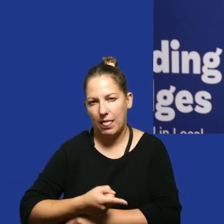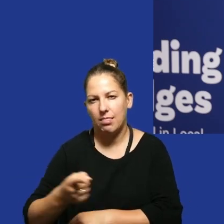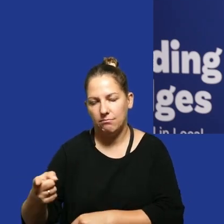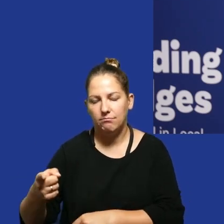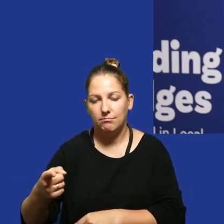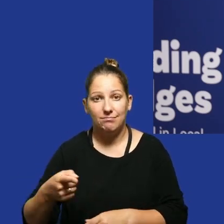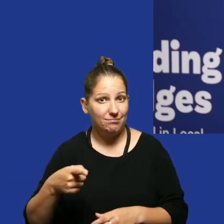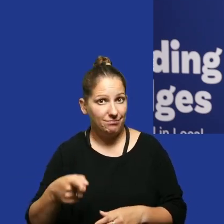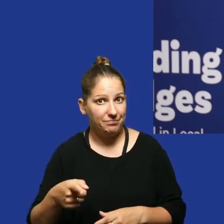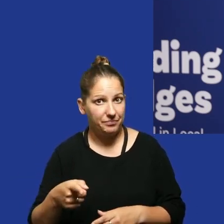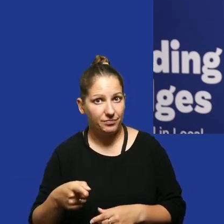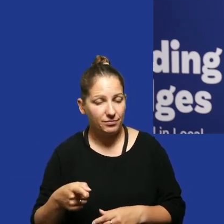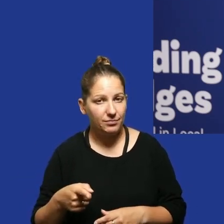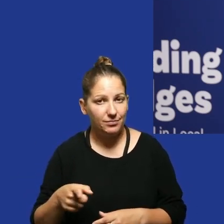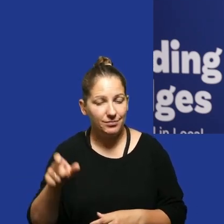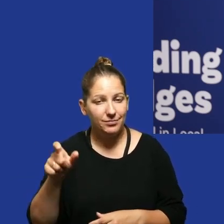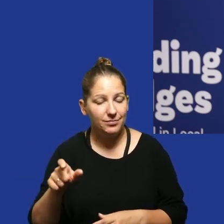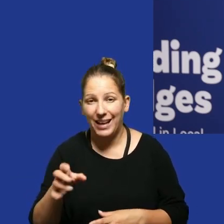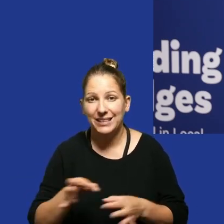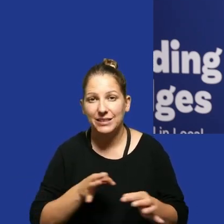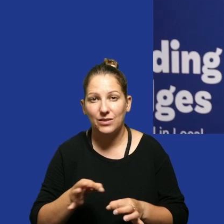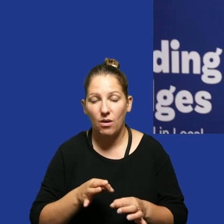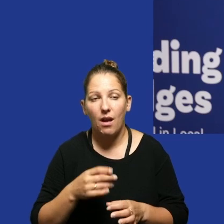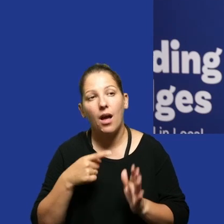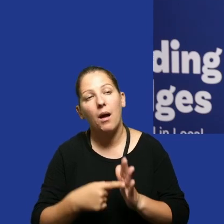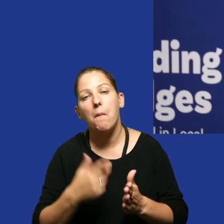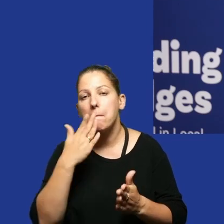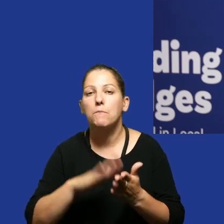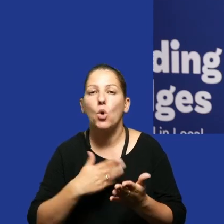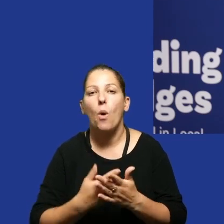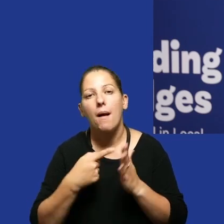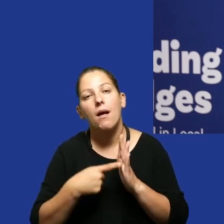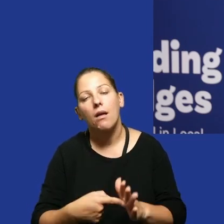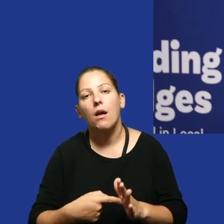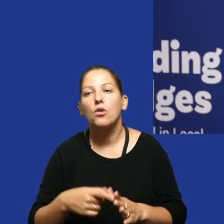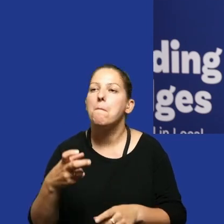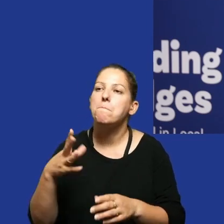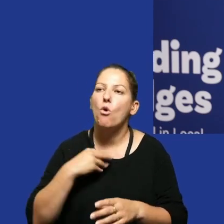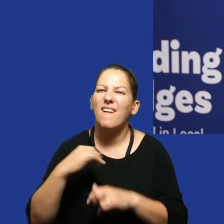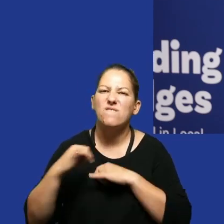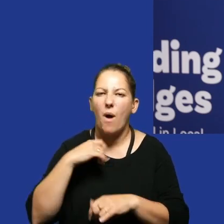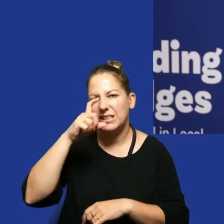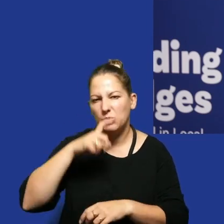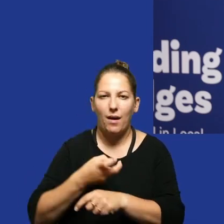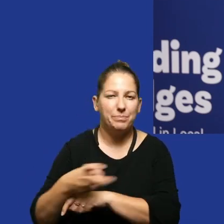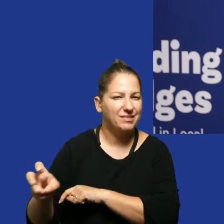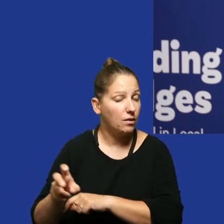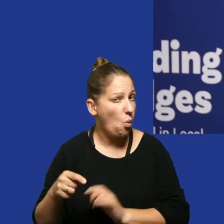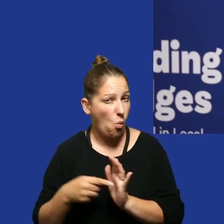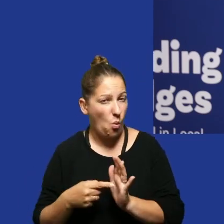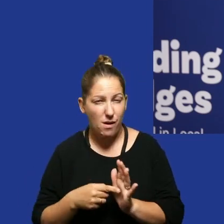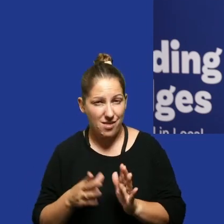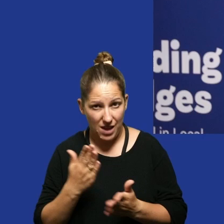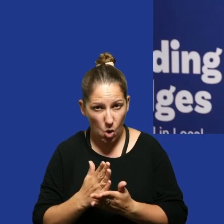I ja tej historii nie przytaczam po to, żeby pokazać, że można usunąć złą władzę, tylko po